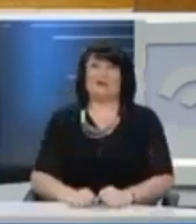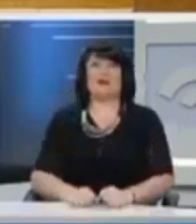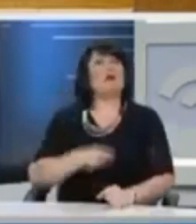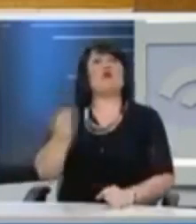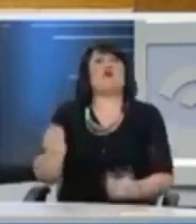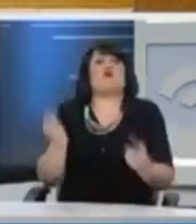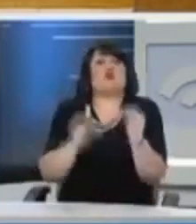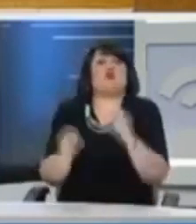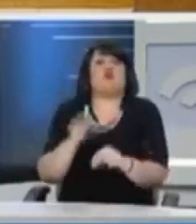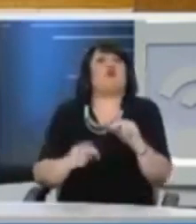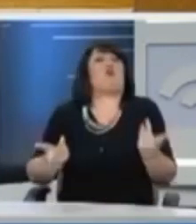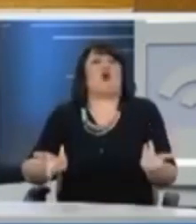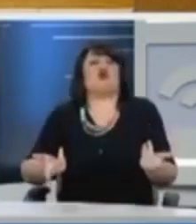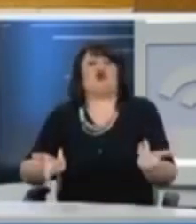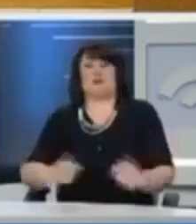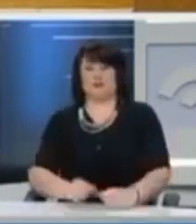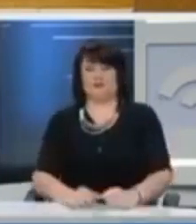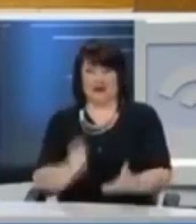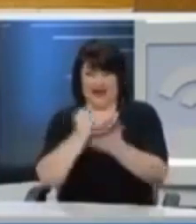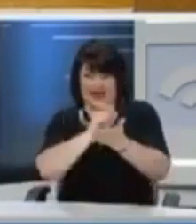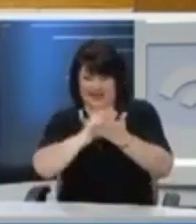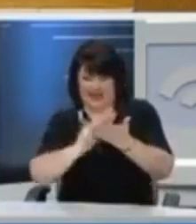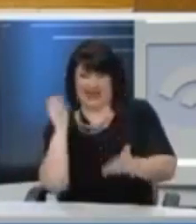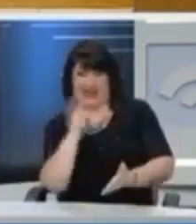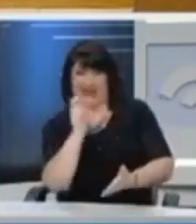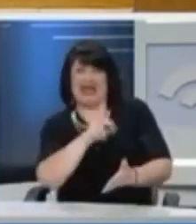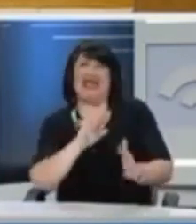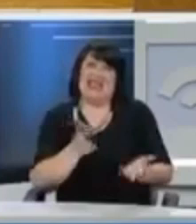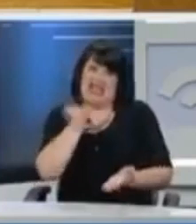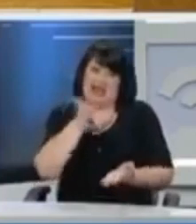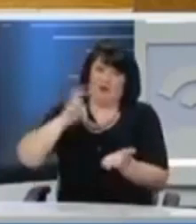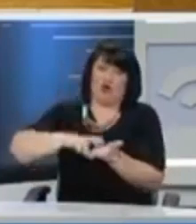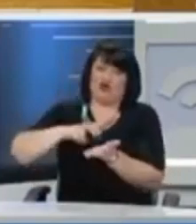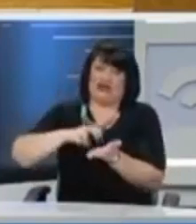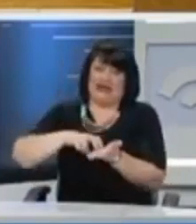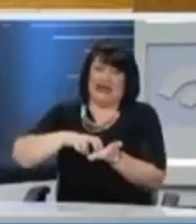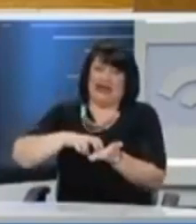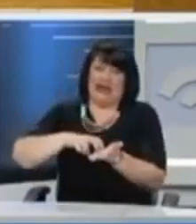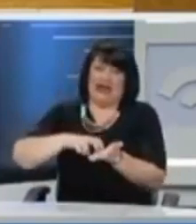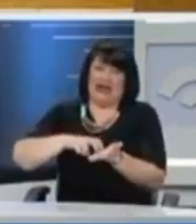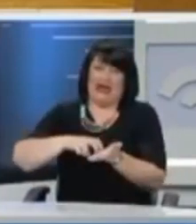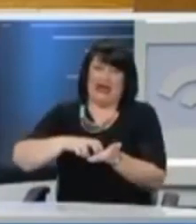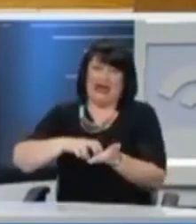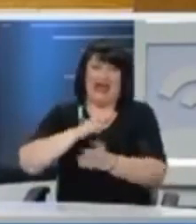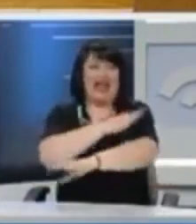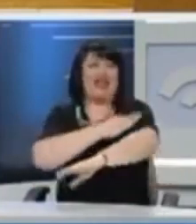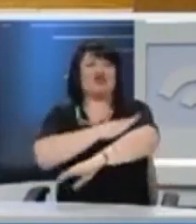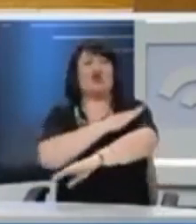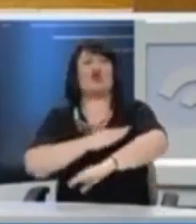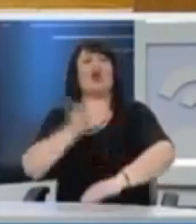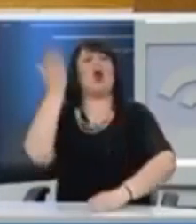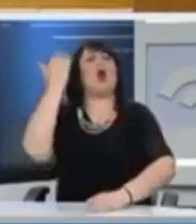θα τους τη δώσετε την ψήφα. Θα ψηφίζουν επιστολικά ή στα προξενία ένας άνθρωπος που έχει να πάει στην Καστοριά από το 1950